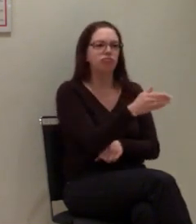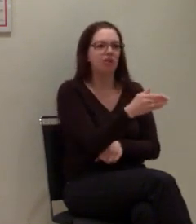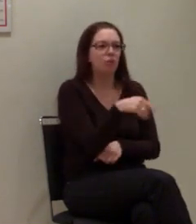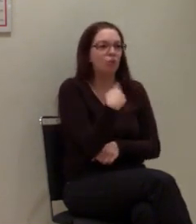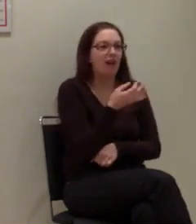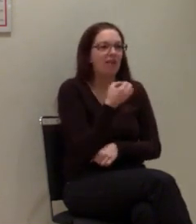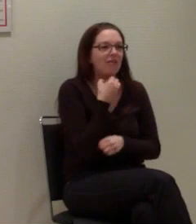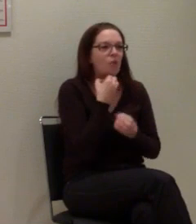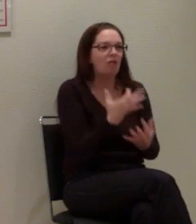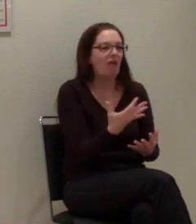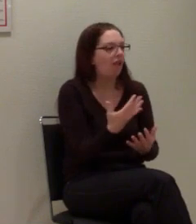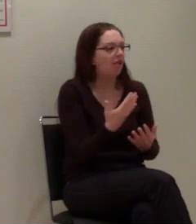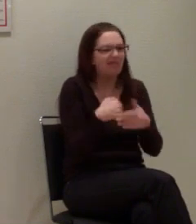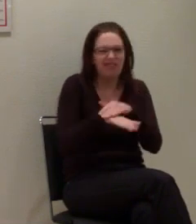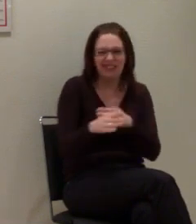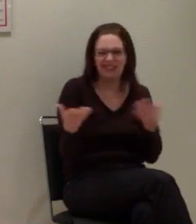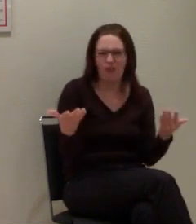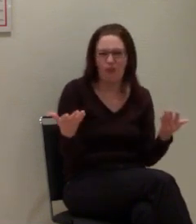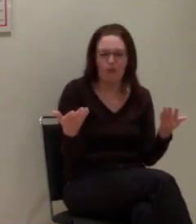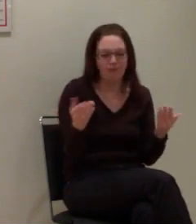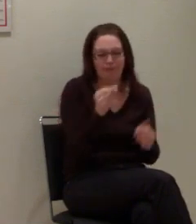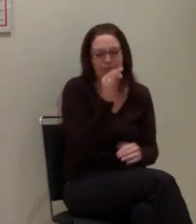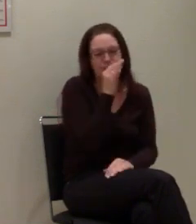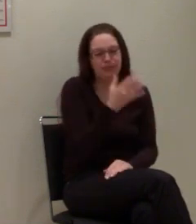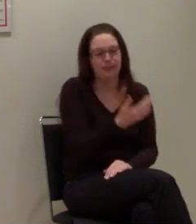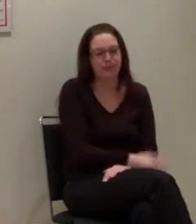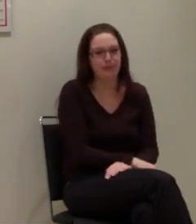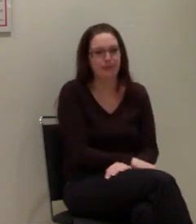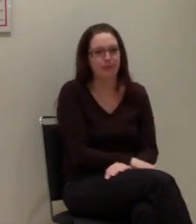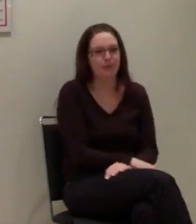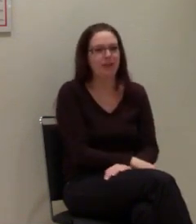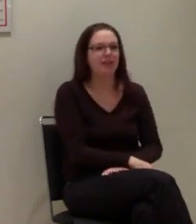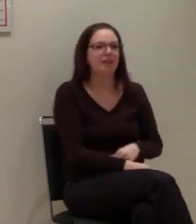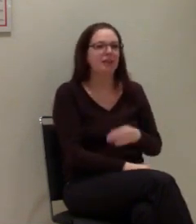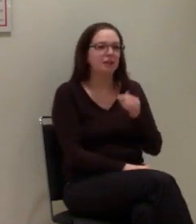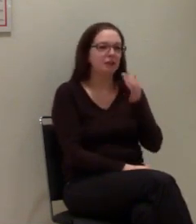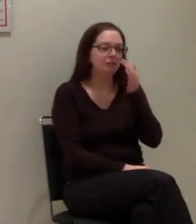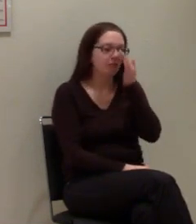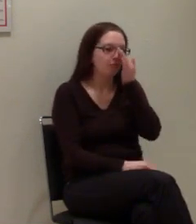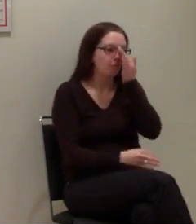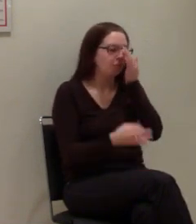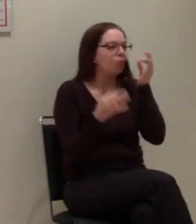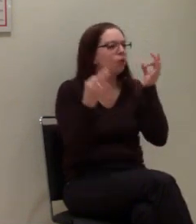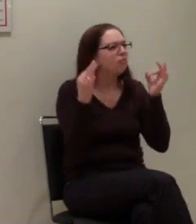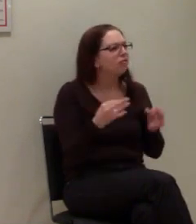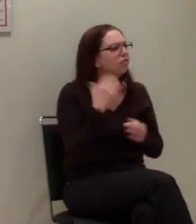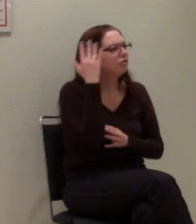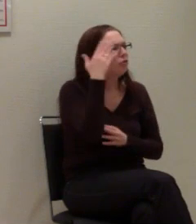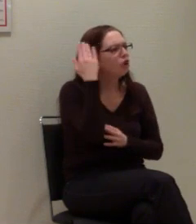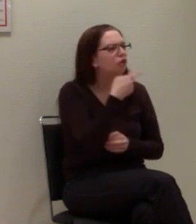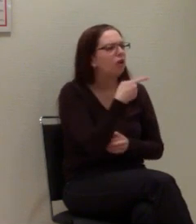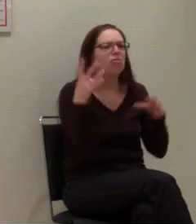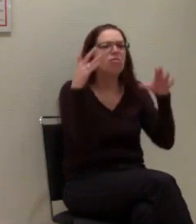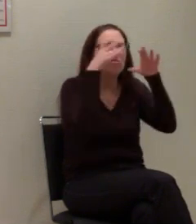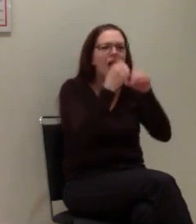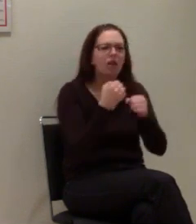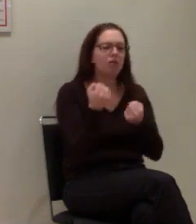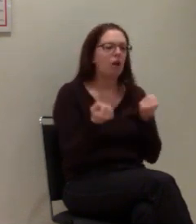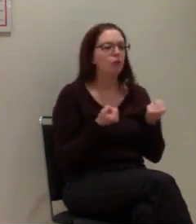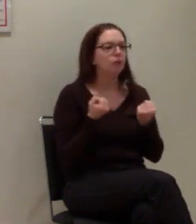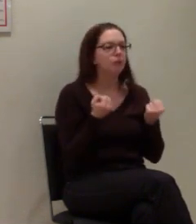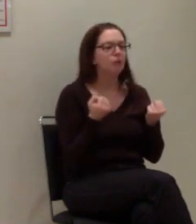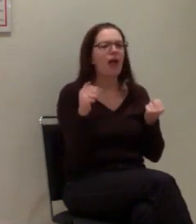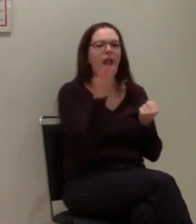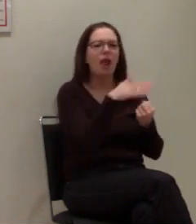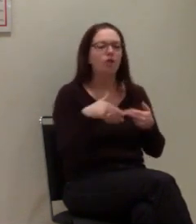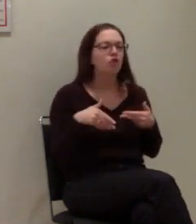wird, um einen Notruf abzusetzen, wenn er ein Problem hat. Oder auch wenn man nachts auf einer einsamen Landstraße unterwegs ist